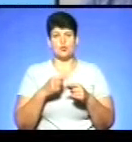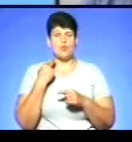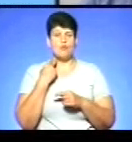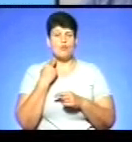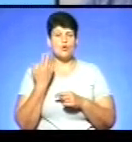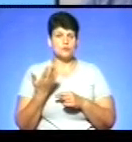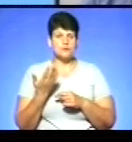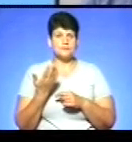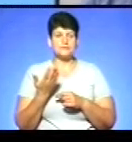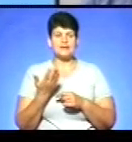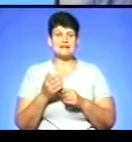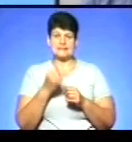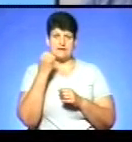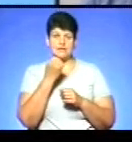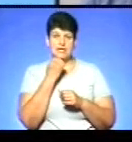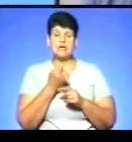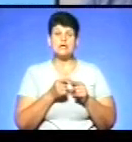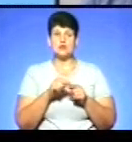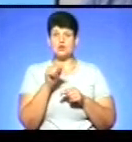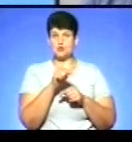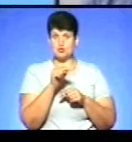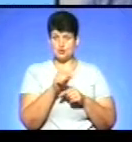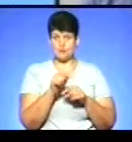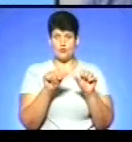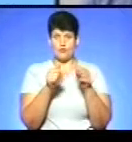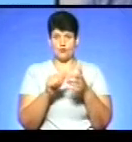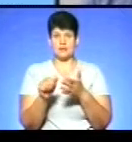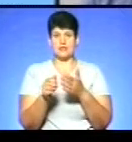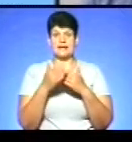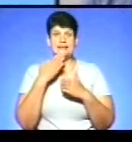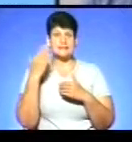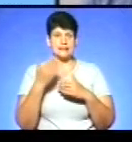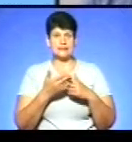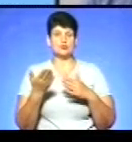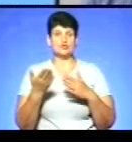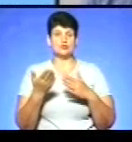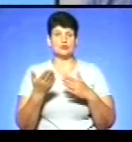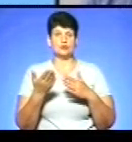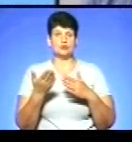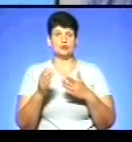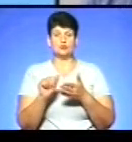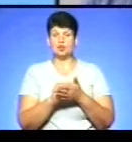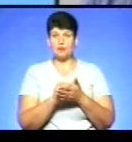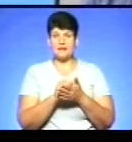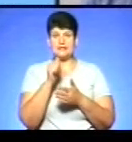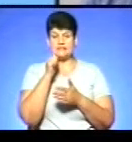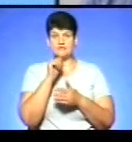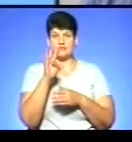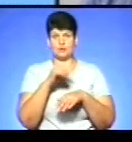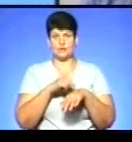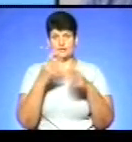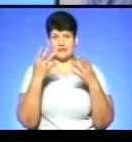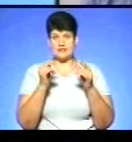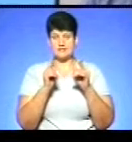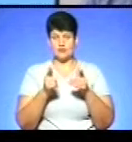Завдяки цьому ми вчора оформили остаточні документи і завтра з четвертої години дня, згідно графіку,